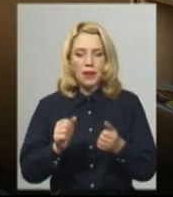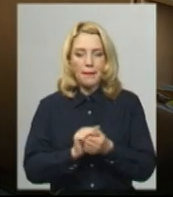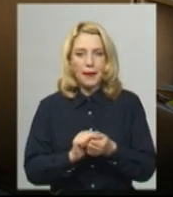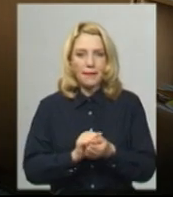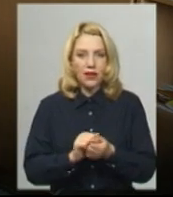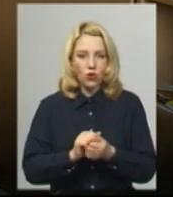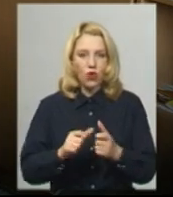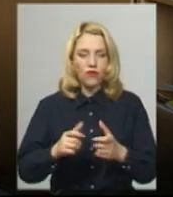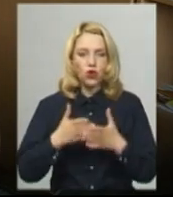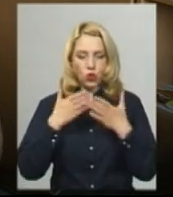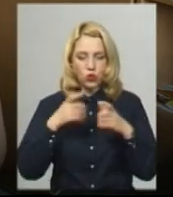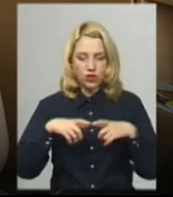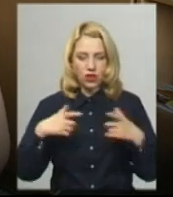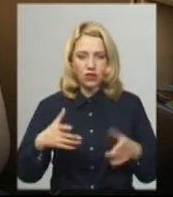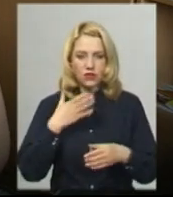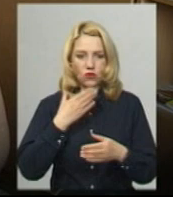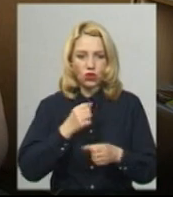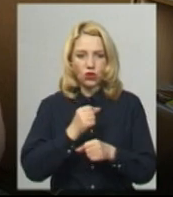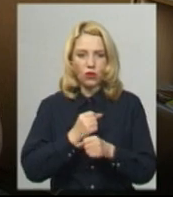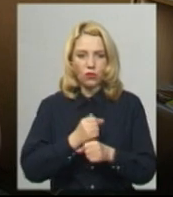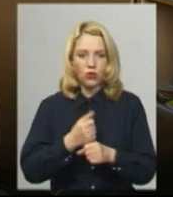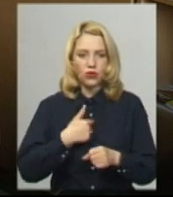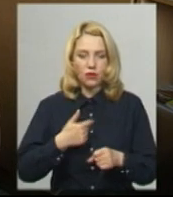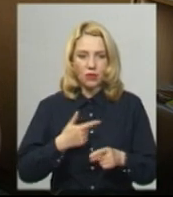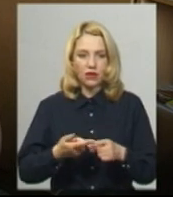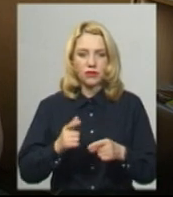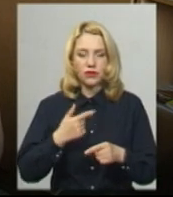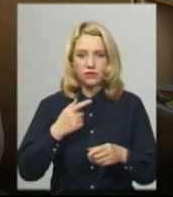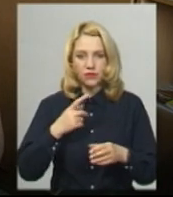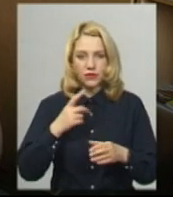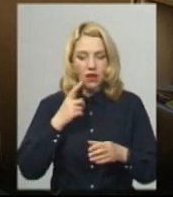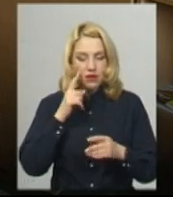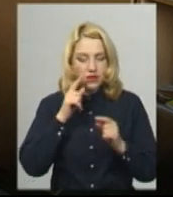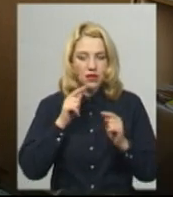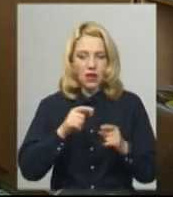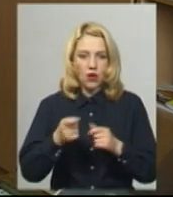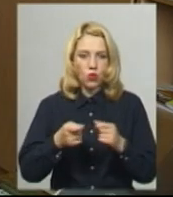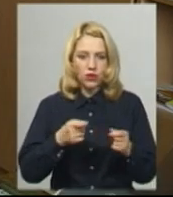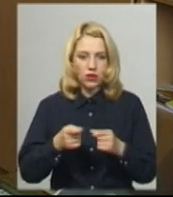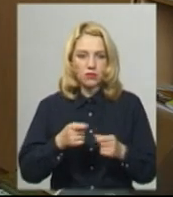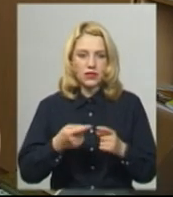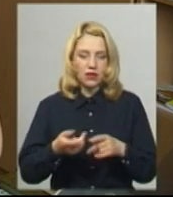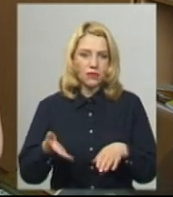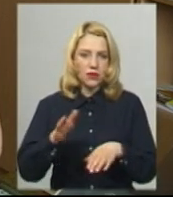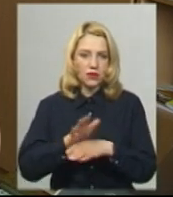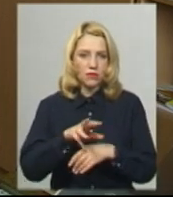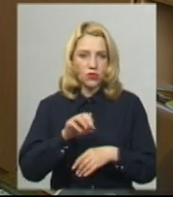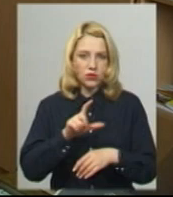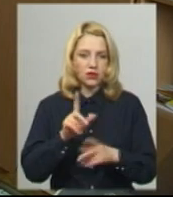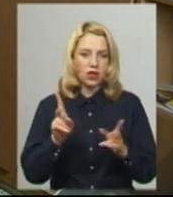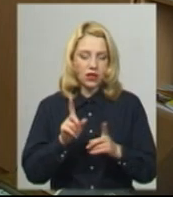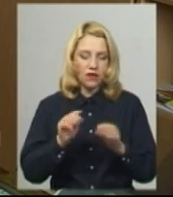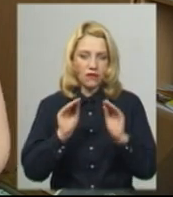сьогоднішній день ми керуємося постановою головного державного санітарного лікаря номер 24, 21.05.2020 року, які